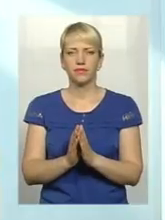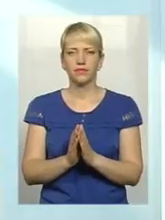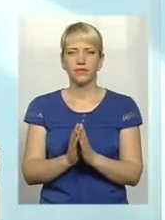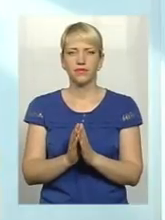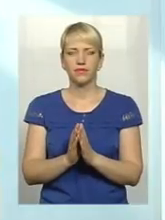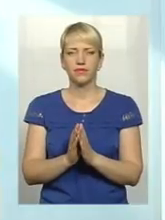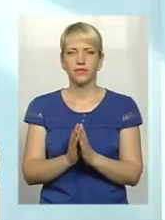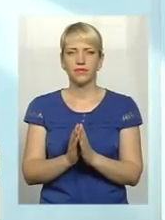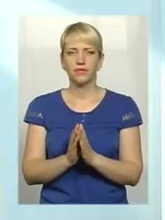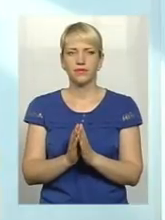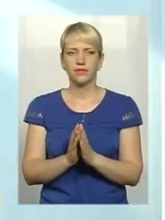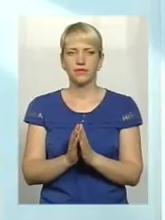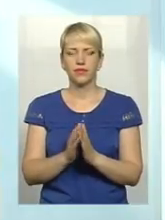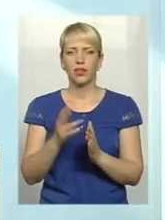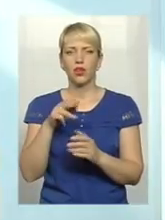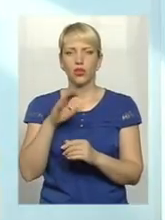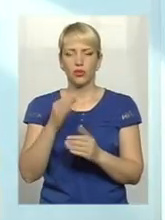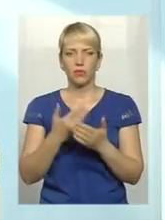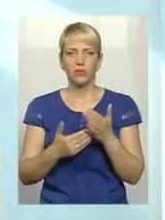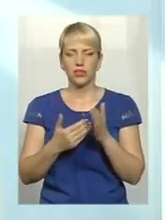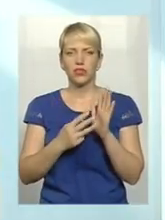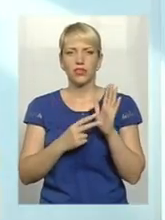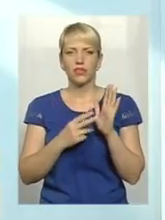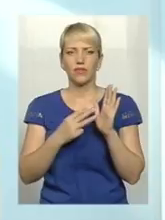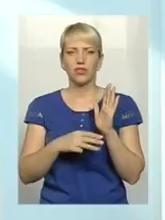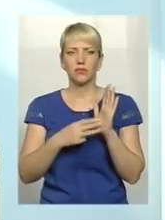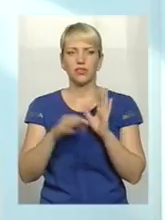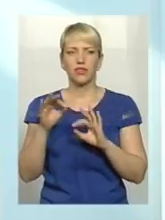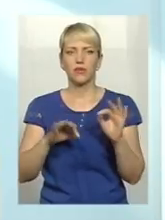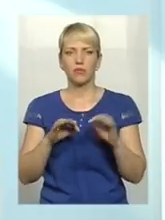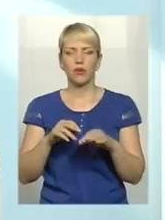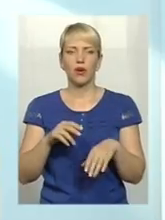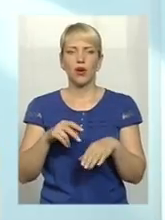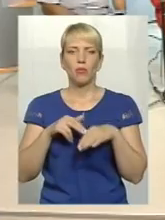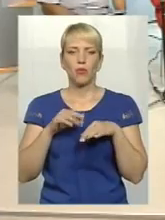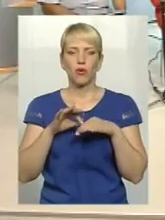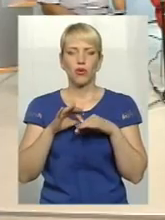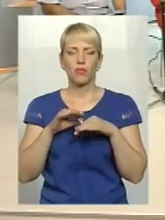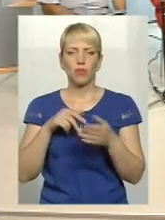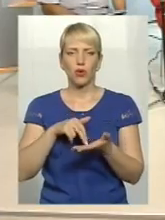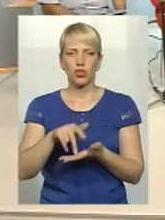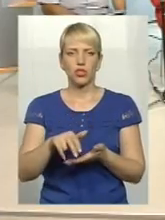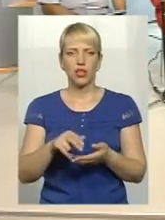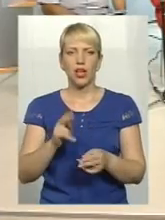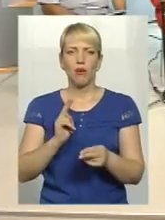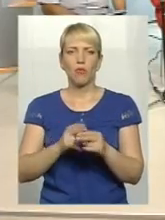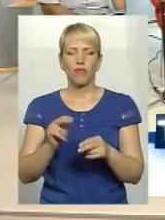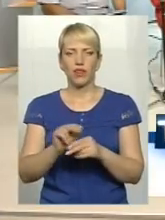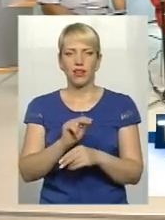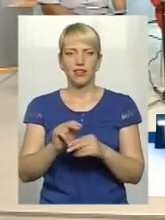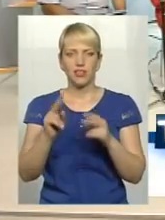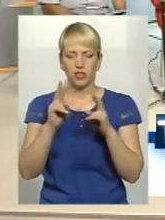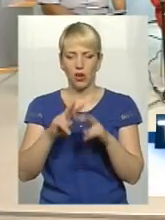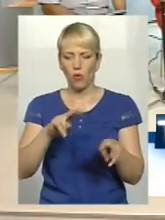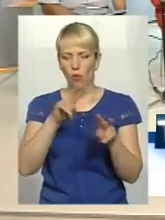напевно, 70, пройшли профілактичні огляди, 75. Скажіть, будь ласка, а